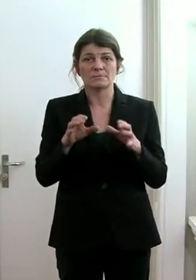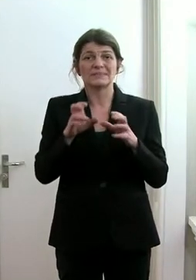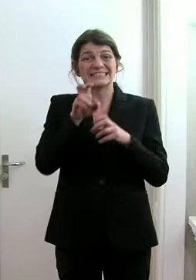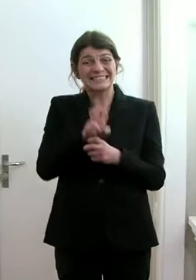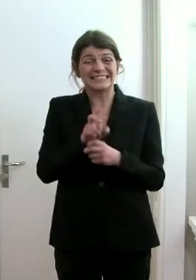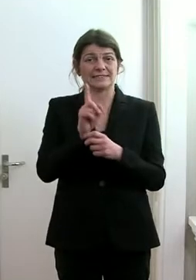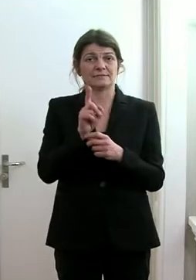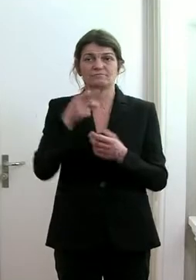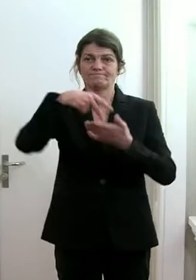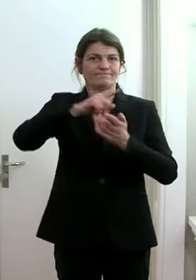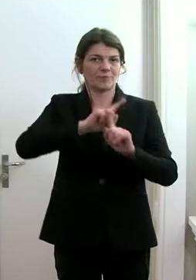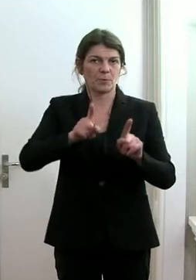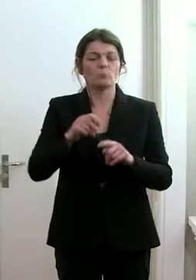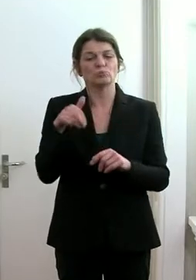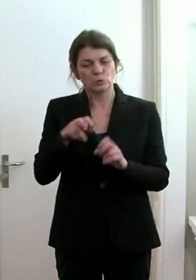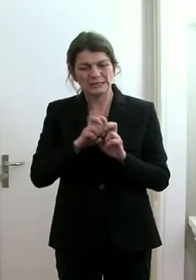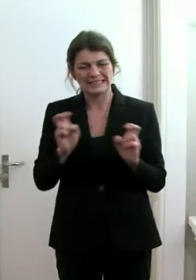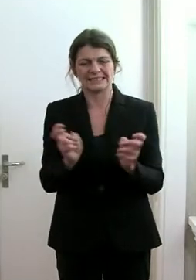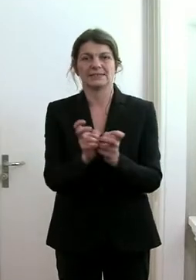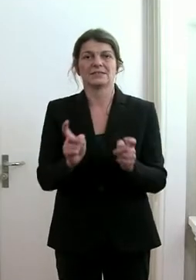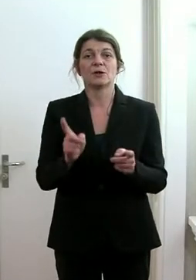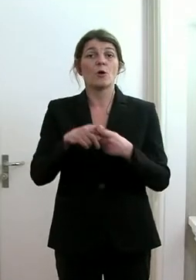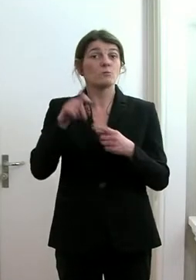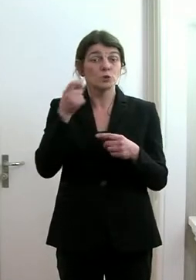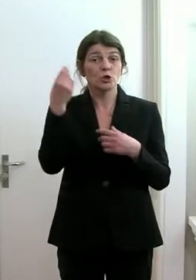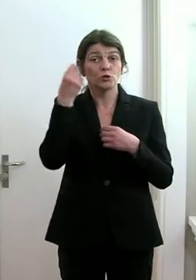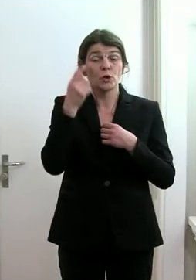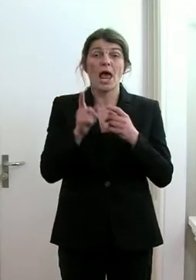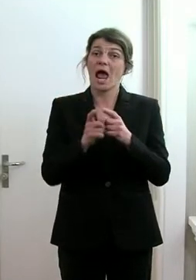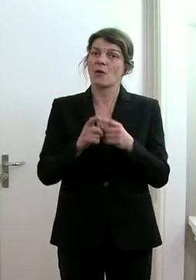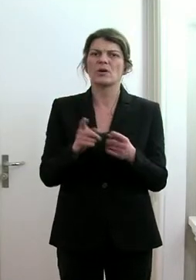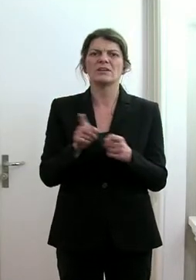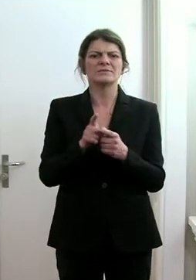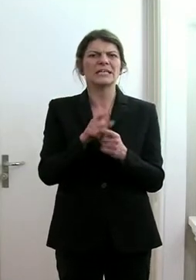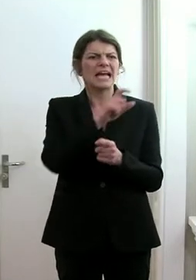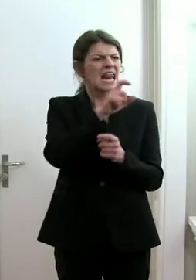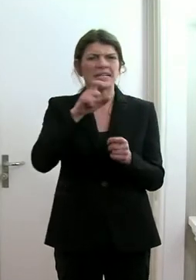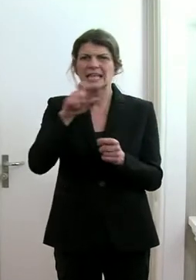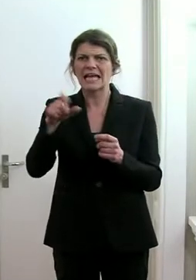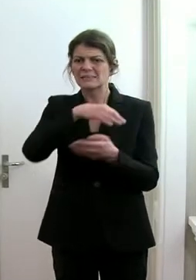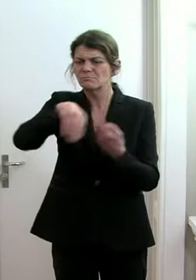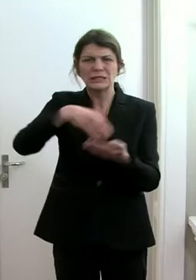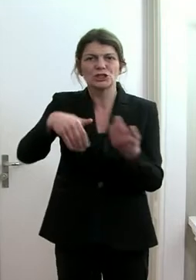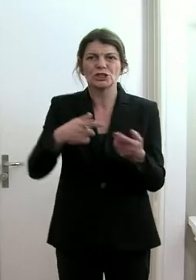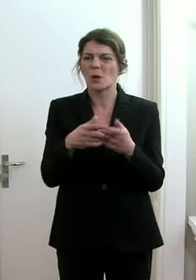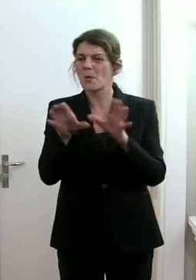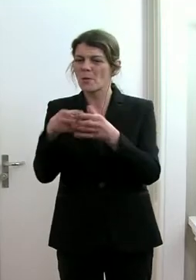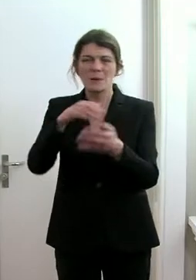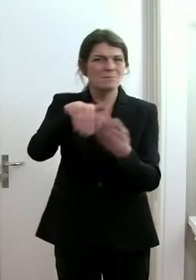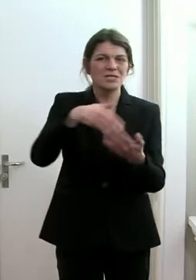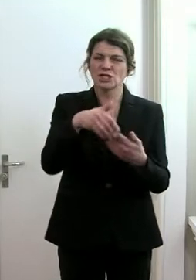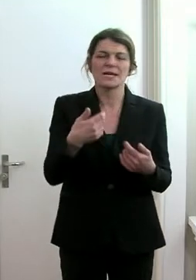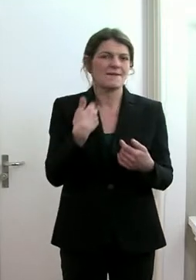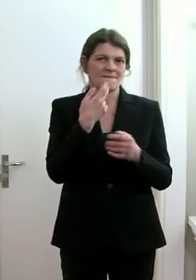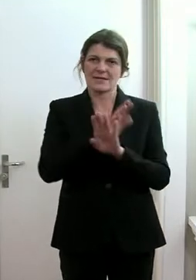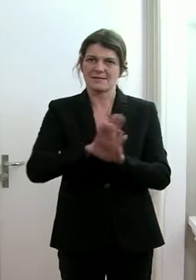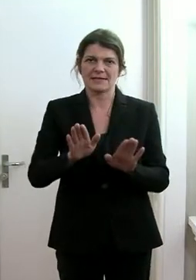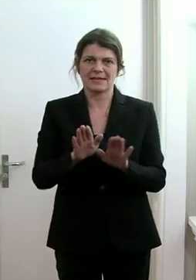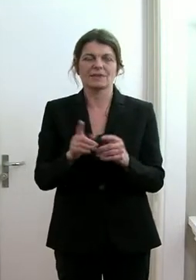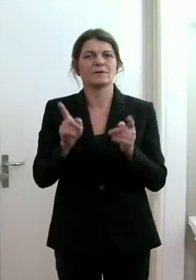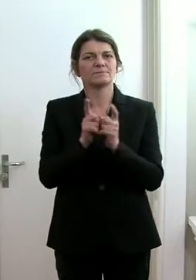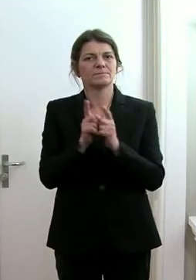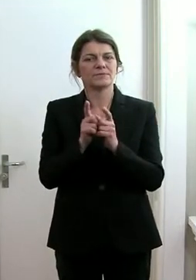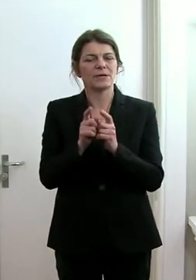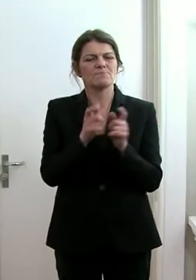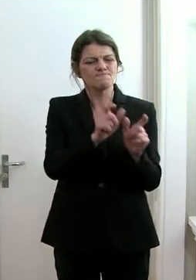sitzender folgen darf und vor allem in der Schule auch, dass man die Durchmischung von Klassen und Gruppen strukturiert und systematisch